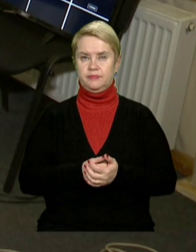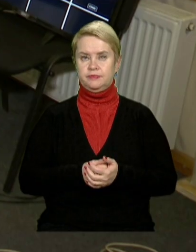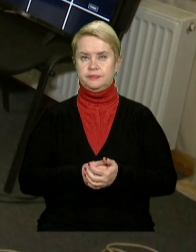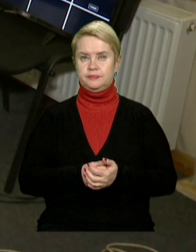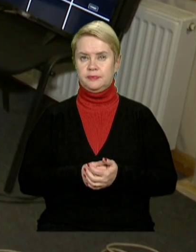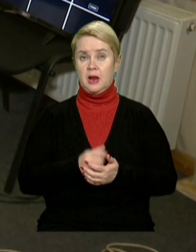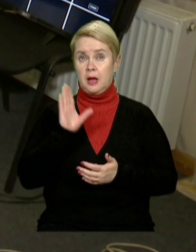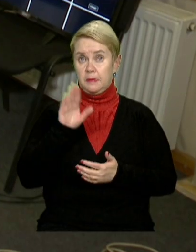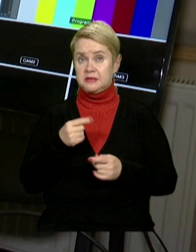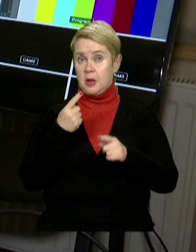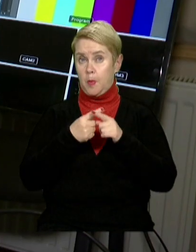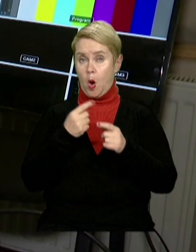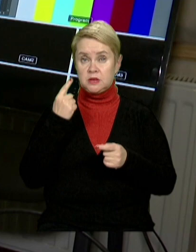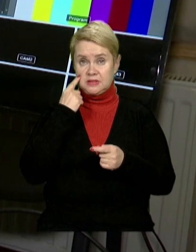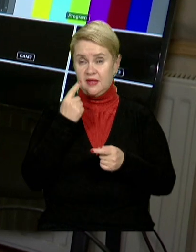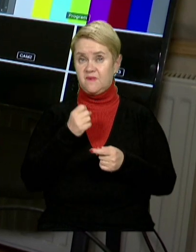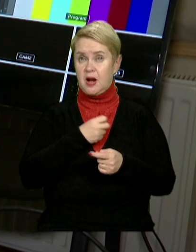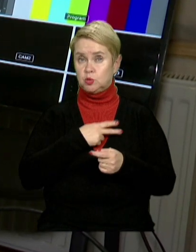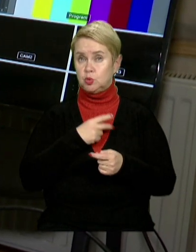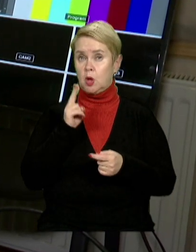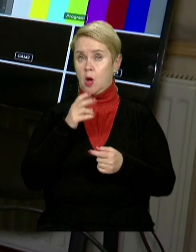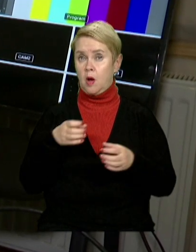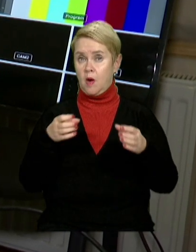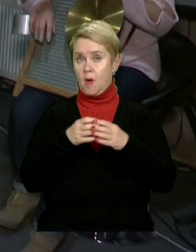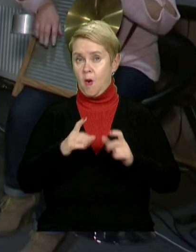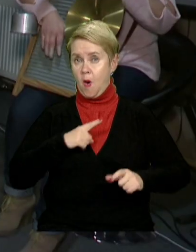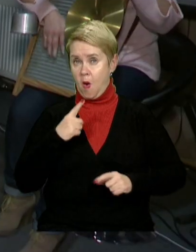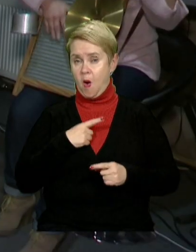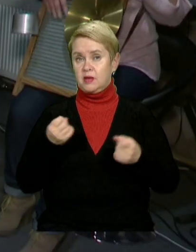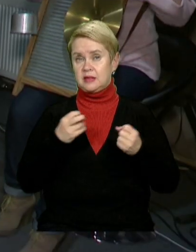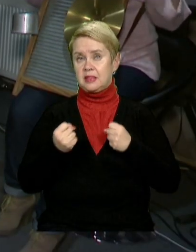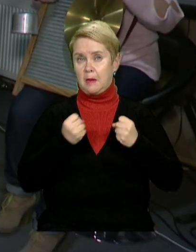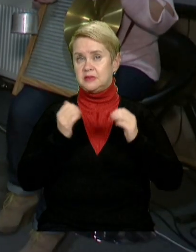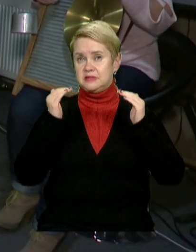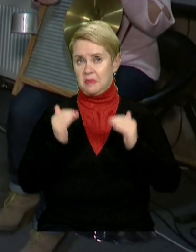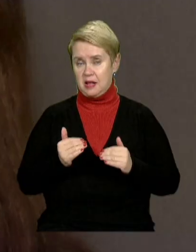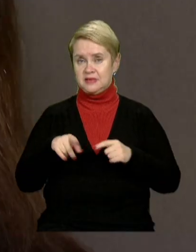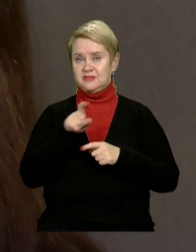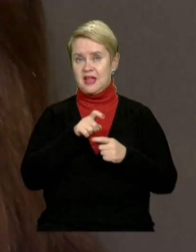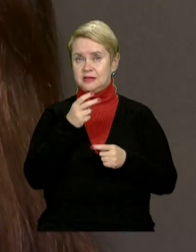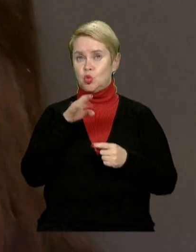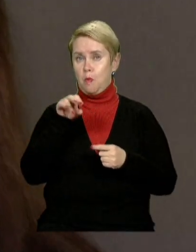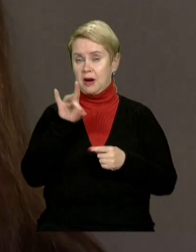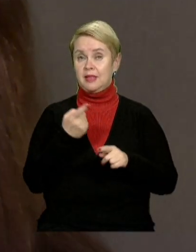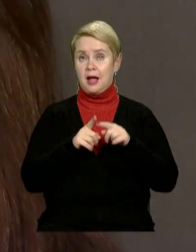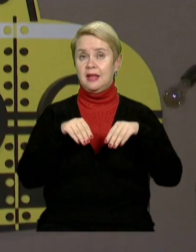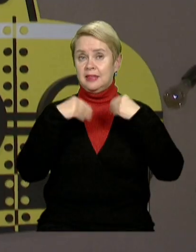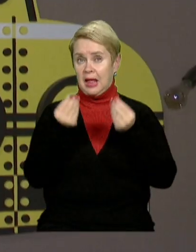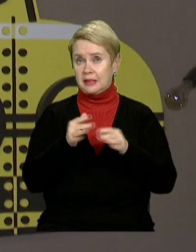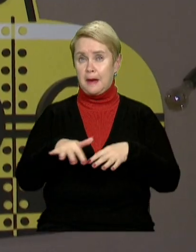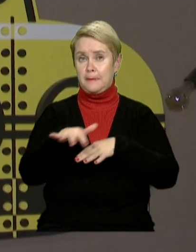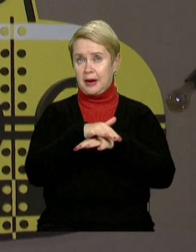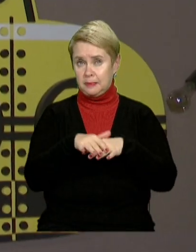Після позитивної оцінки французьких колег професійне напруження спало і в студії звукозапису «Єлосубмарин», яка надавала